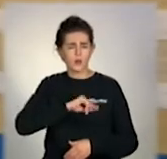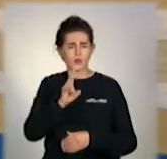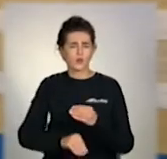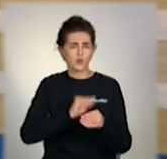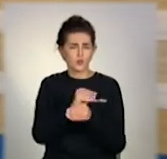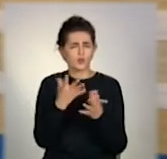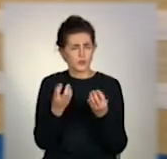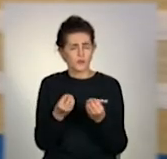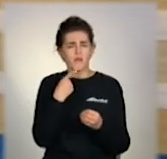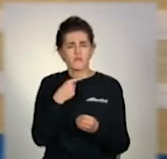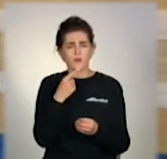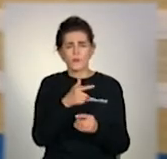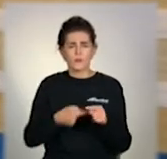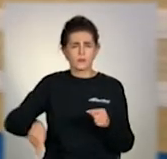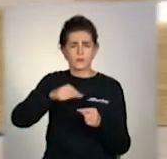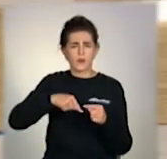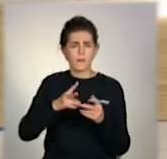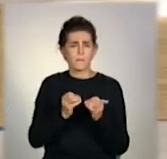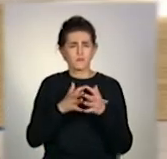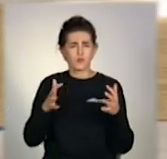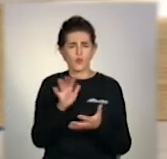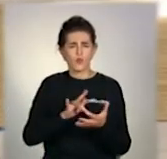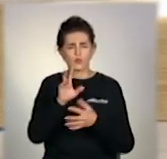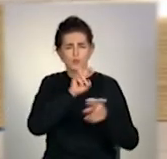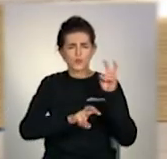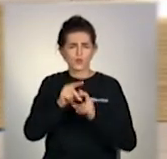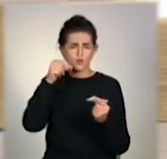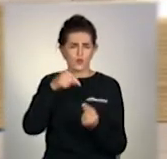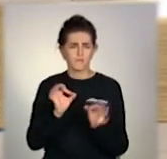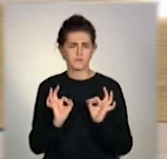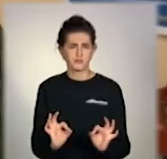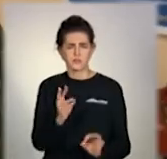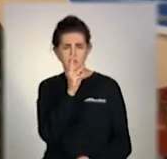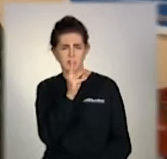нині у невеликому місті складно знайти вакансію згідною зарплатою.